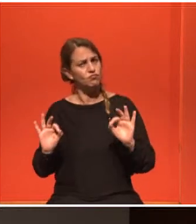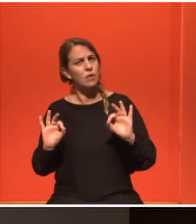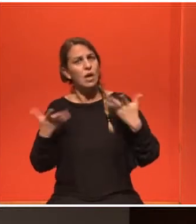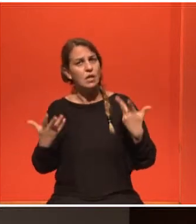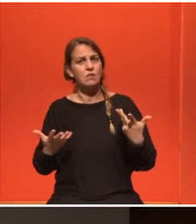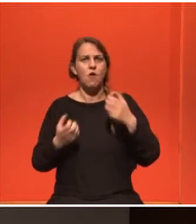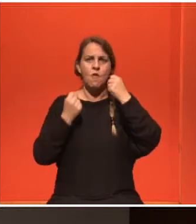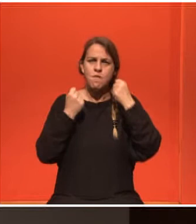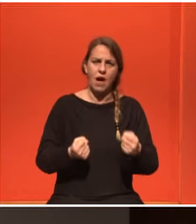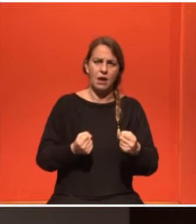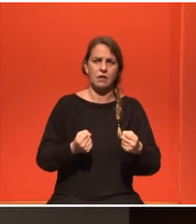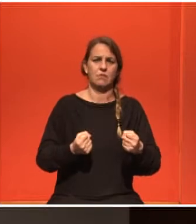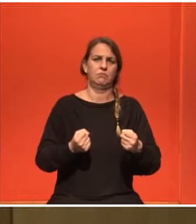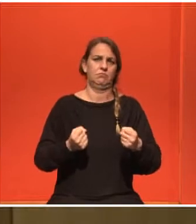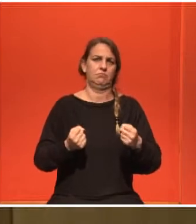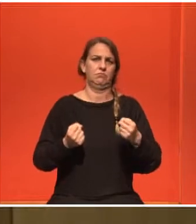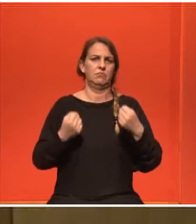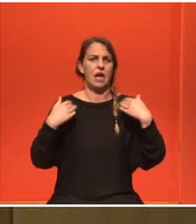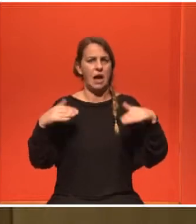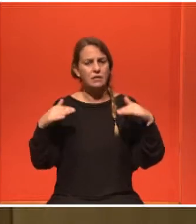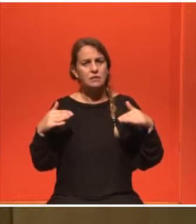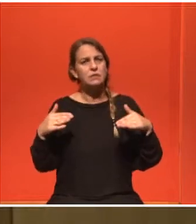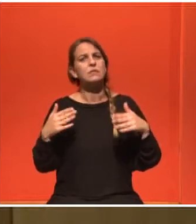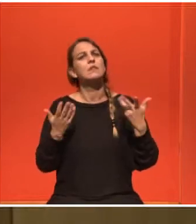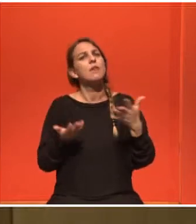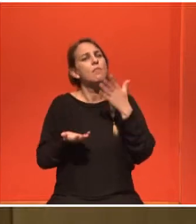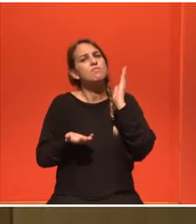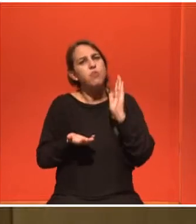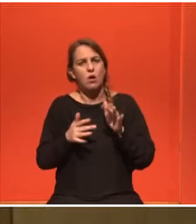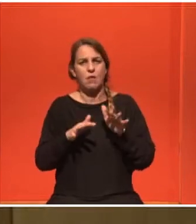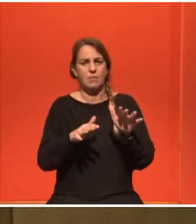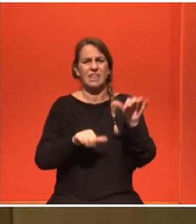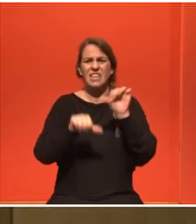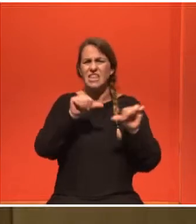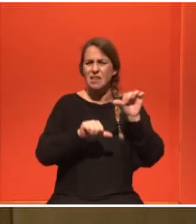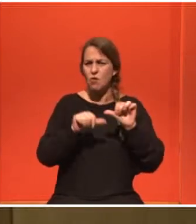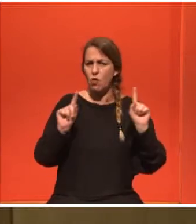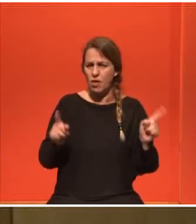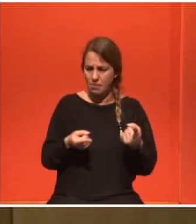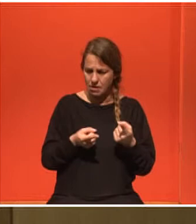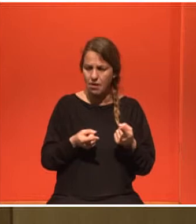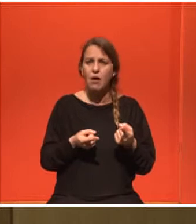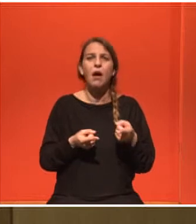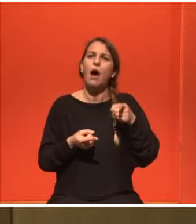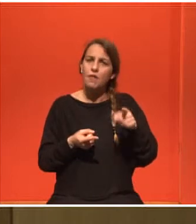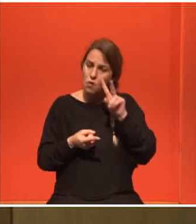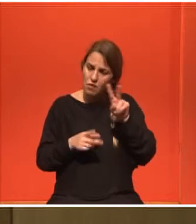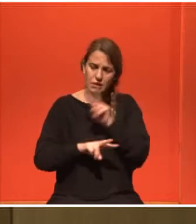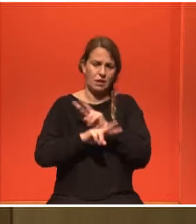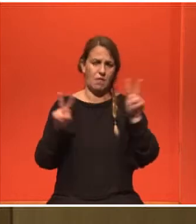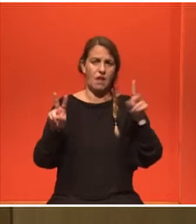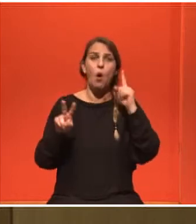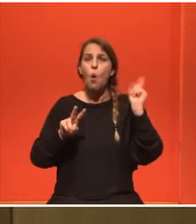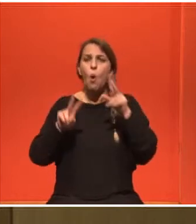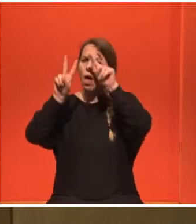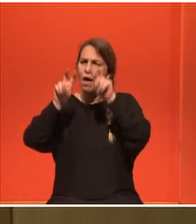άσκης βοηθάει στις επιπλοκές, θα λέγαμε, της χημιοθεραπείας. Αυτό είναι ξεκάθαρο και φαίνεται σχεδόν σε όλα